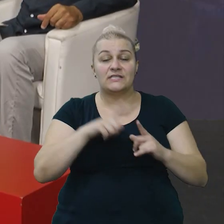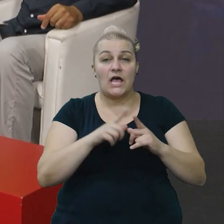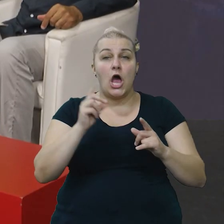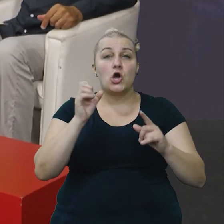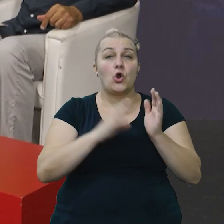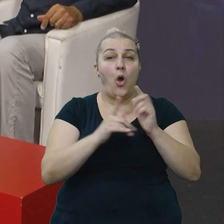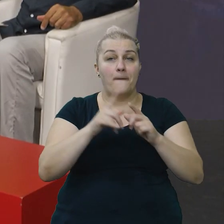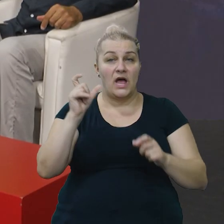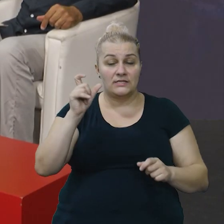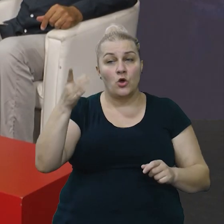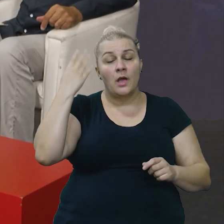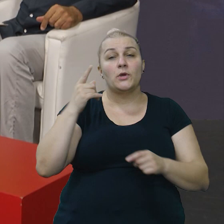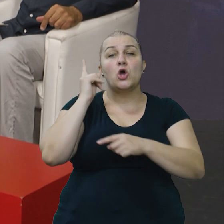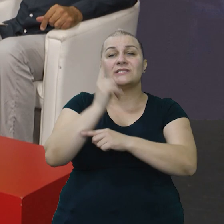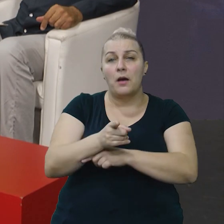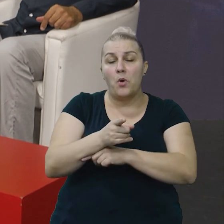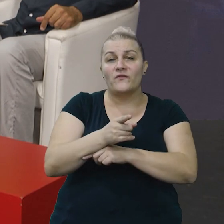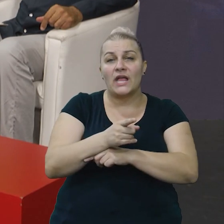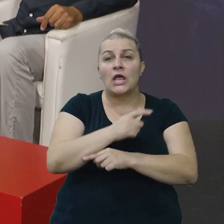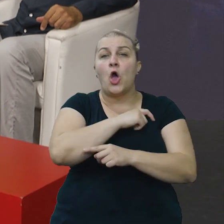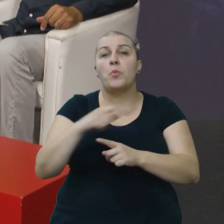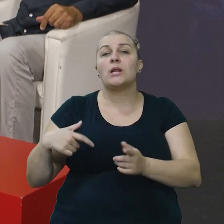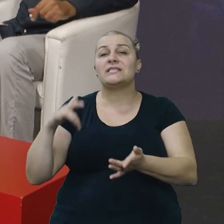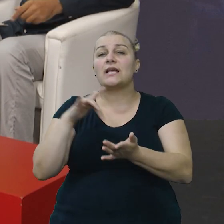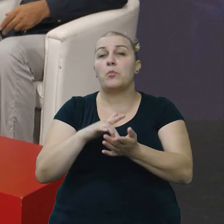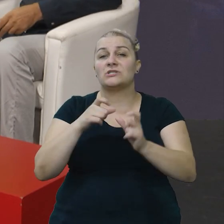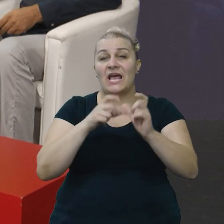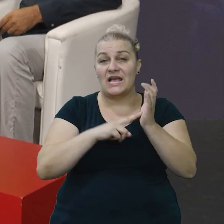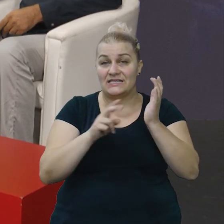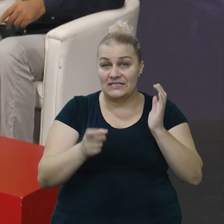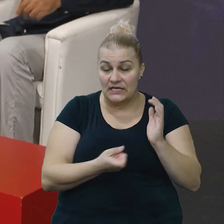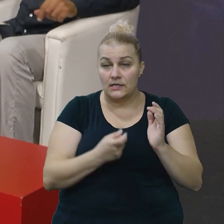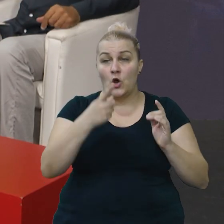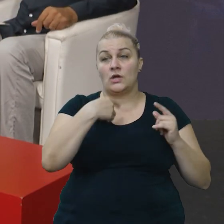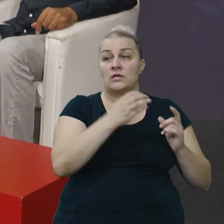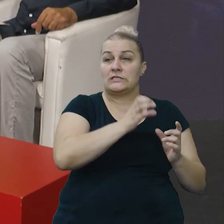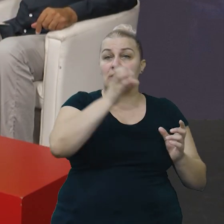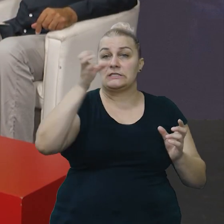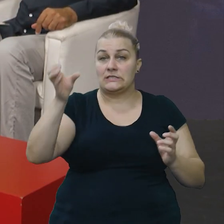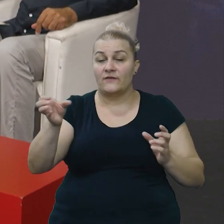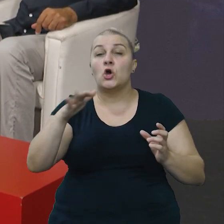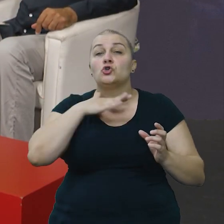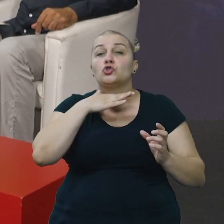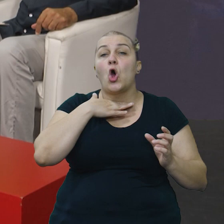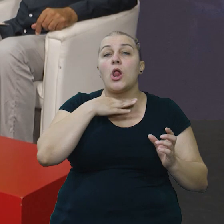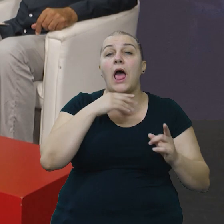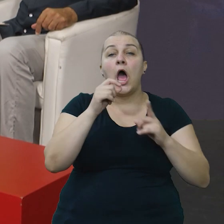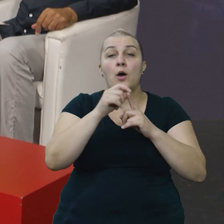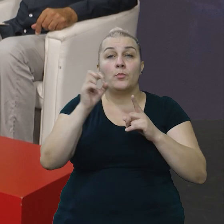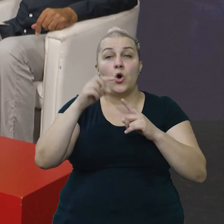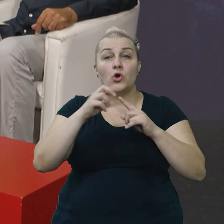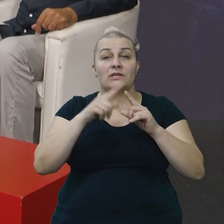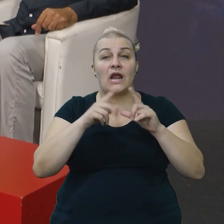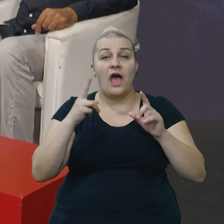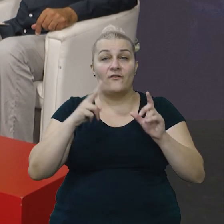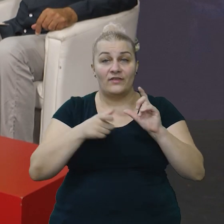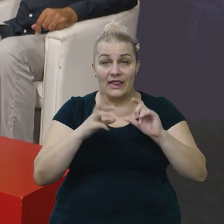političke postaje sinj. Smistio nas je u školu u Potravlju, gdje smo bili u pripremi.